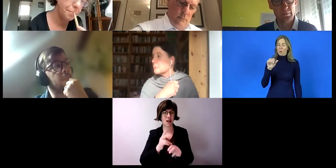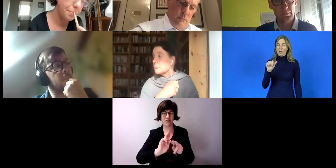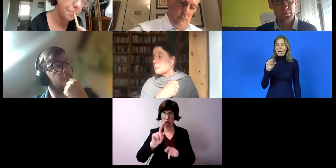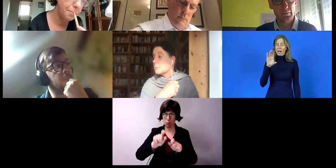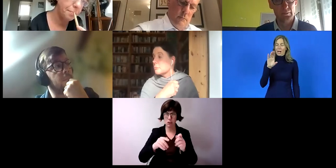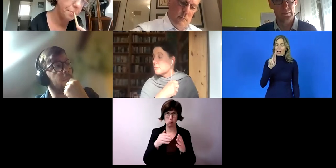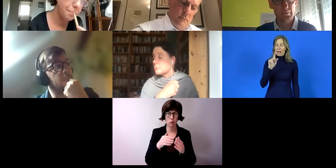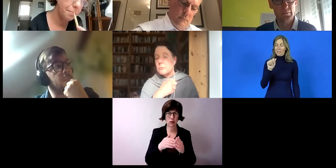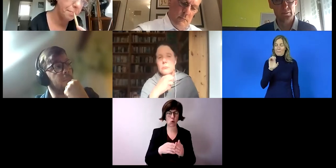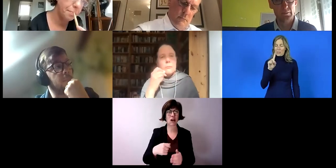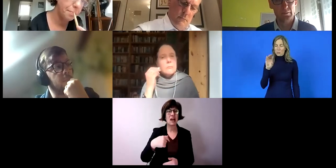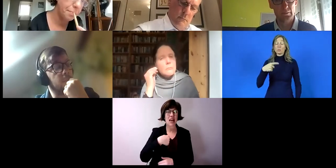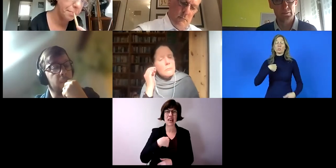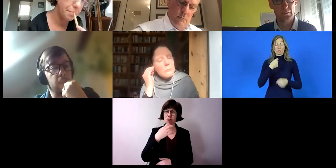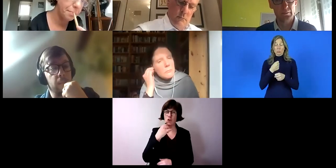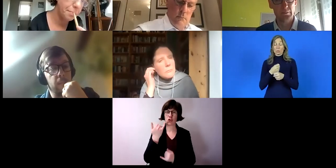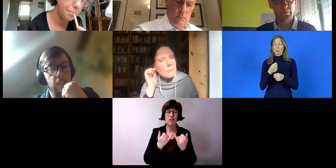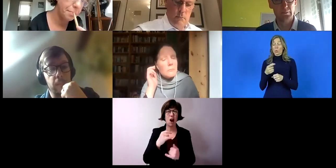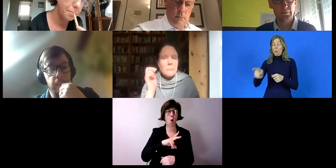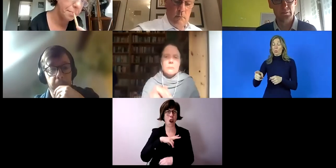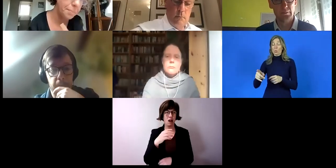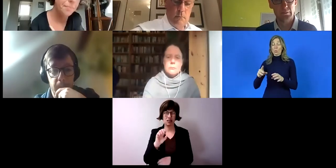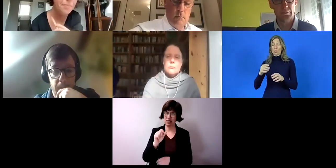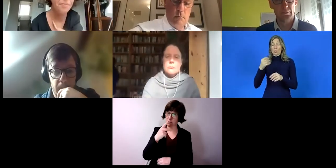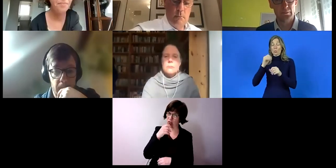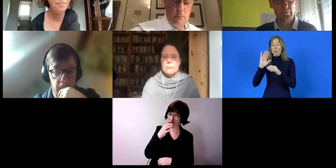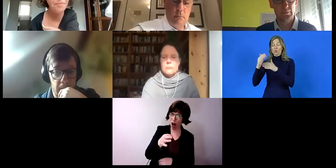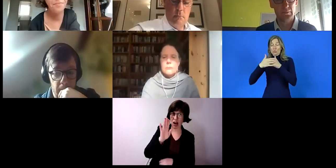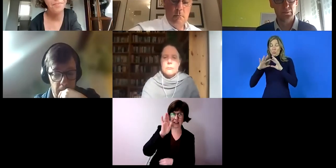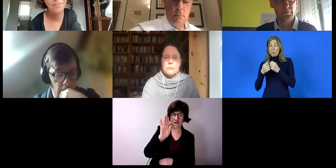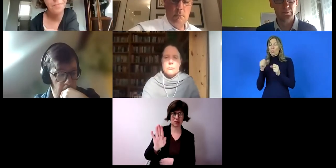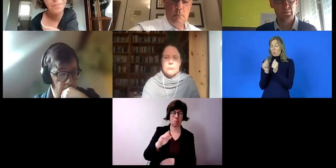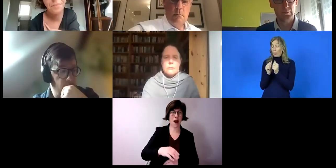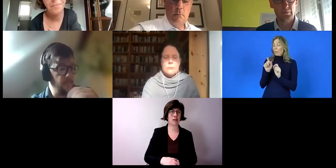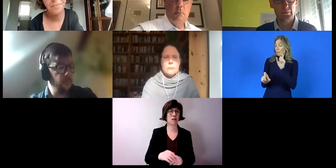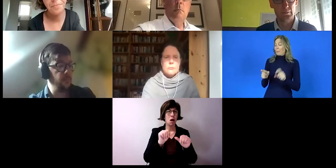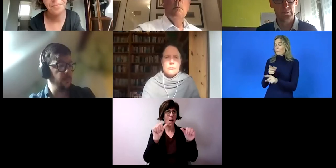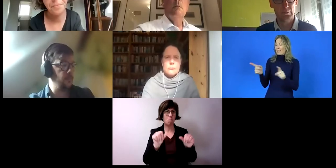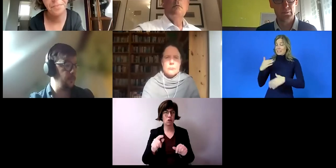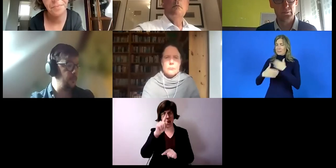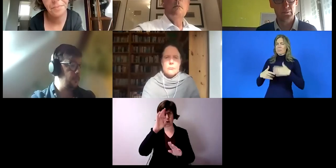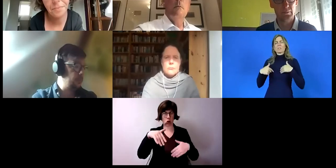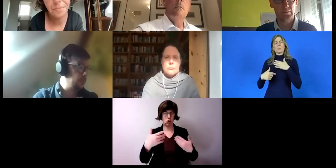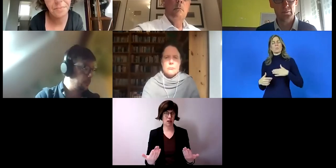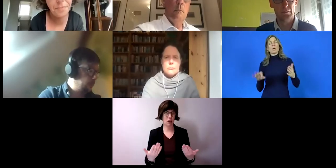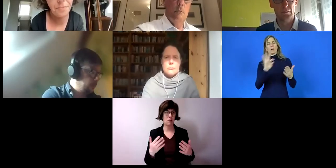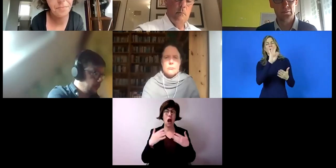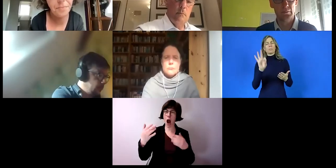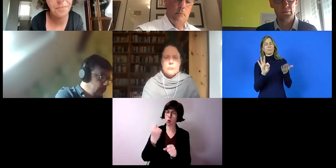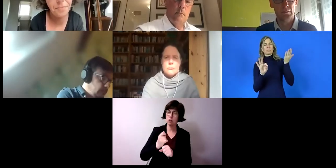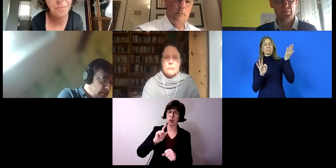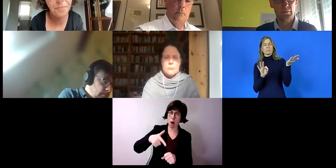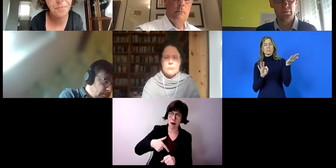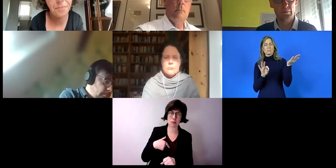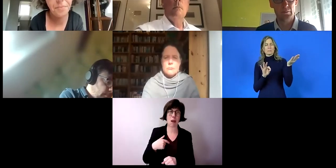Und ich würde mal gerne Frau Langsiecken fragen, was sie zu den Modellen, die es in Deutschland eben gibt, Außenarbeitsplätze,